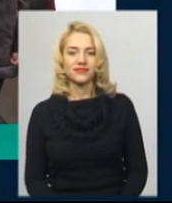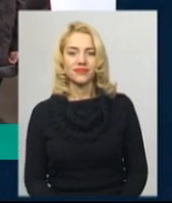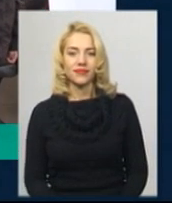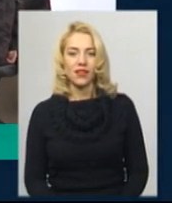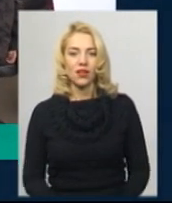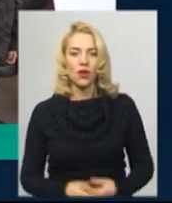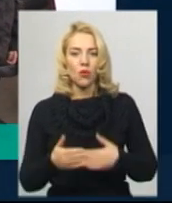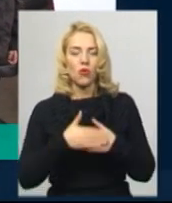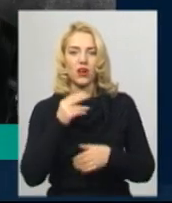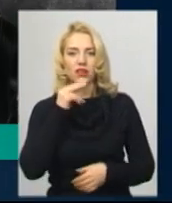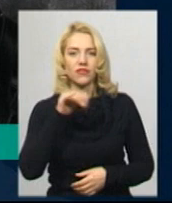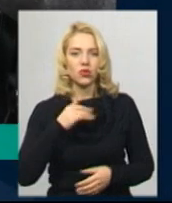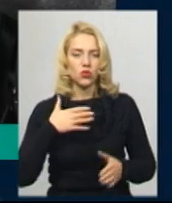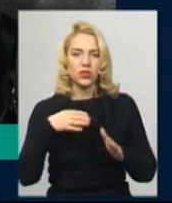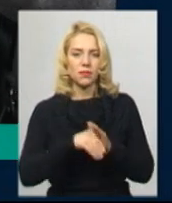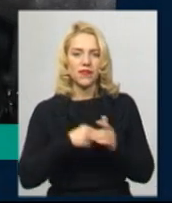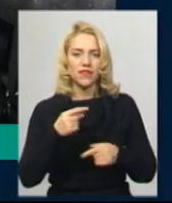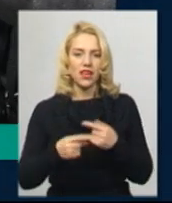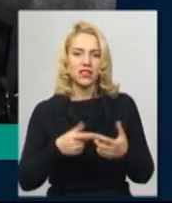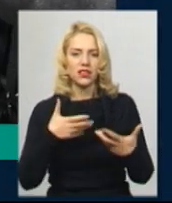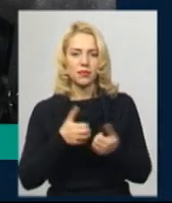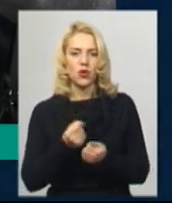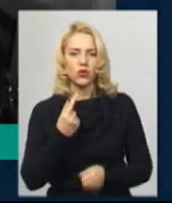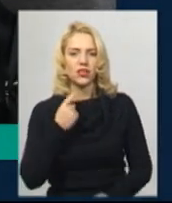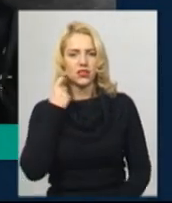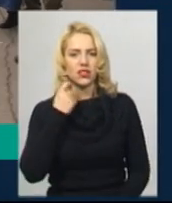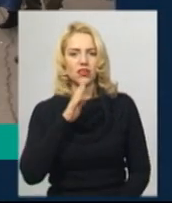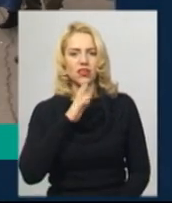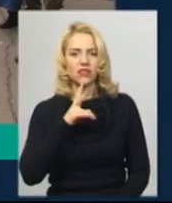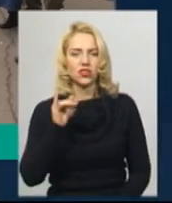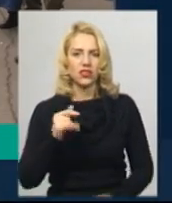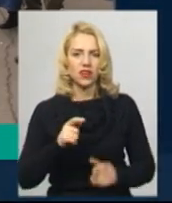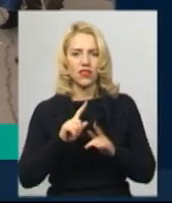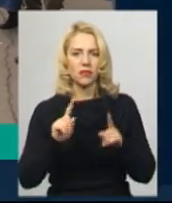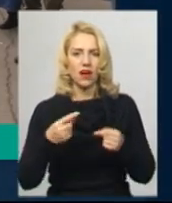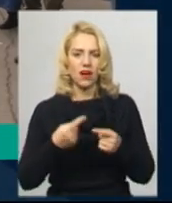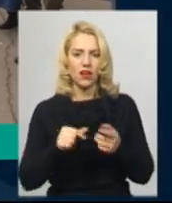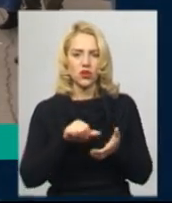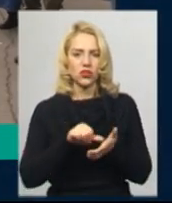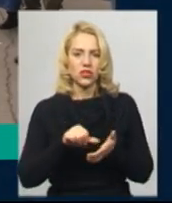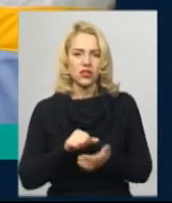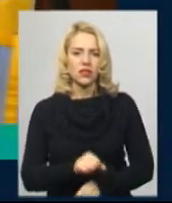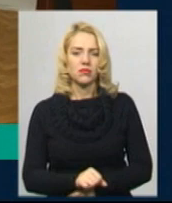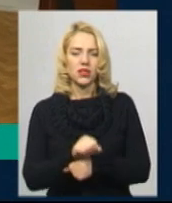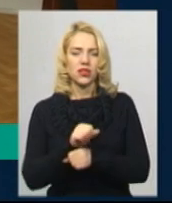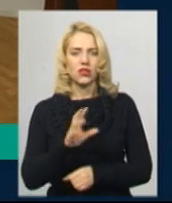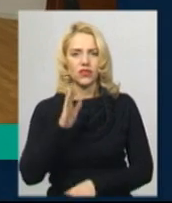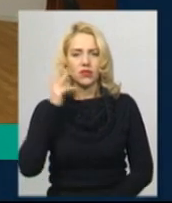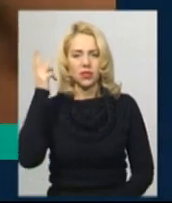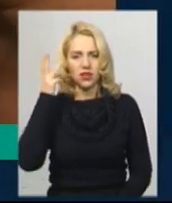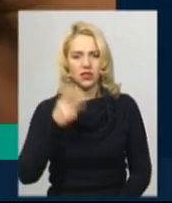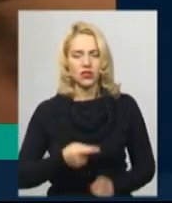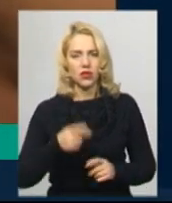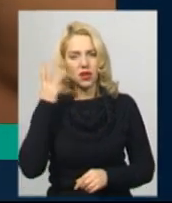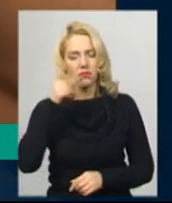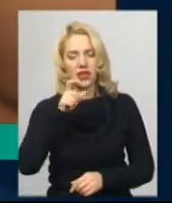Покарати винних у загибелі внаслідок ДТП 11-річної дівчинки вимагали учасники мітингу Хмельницькому. Хмельничани щеплюються